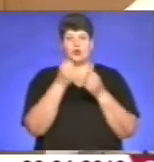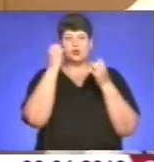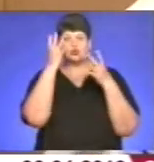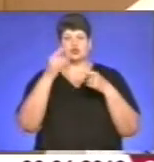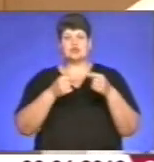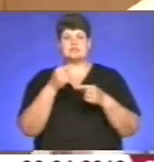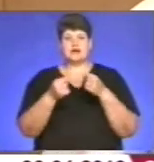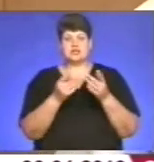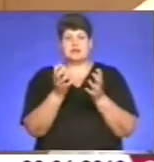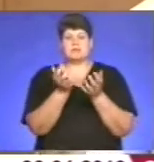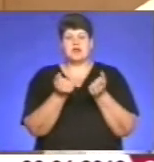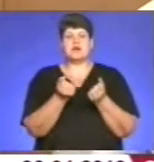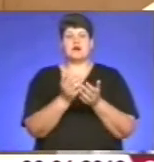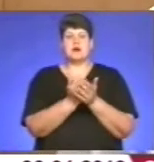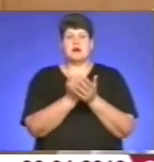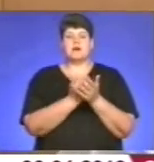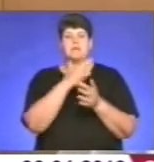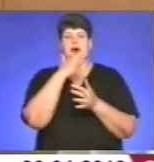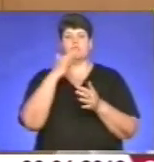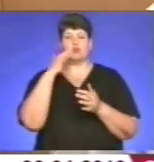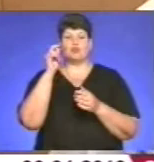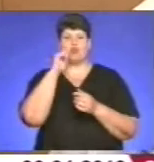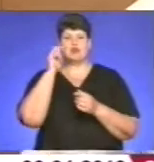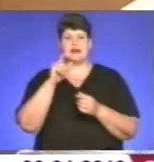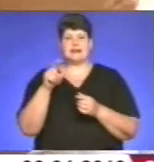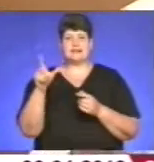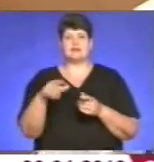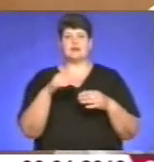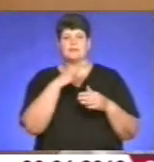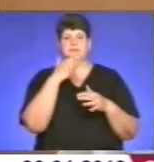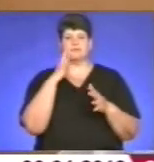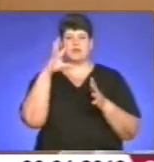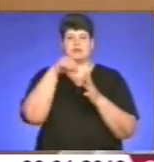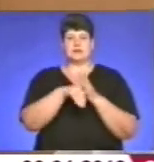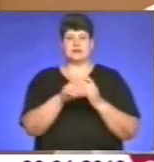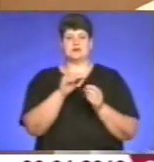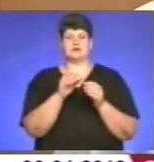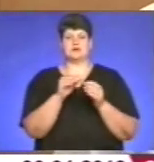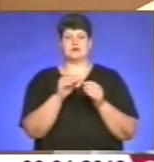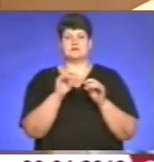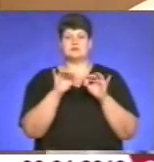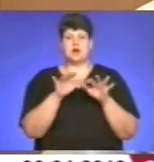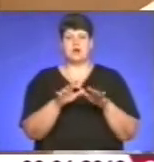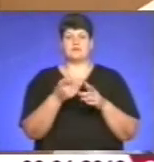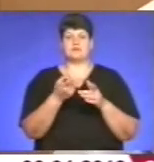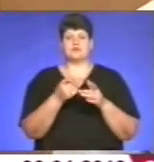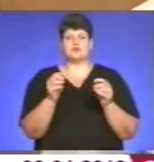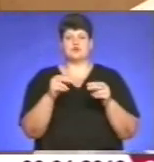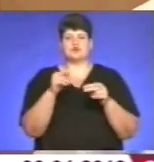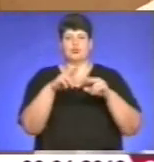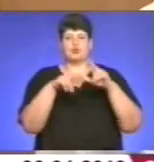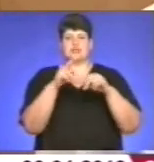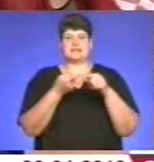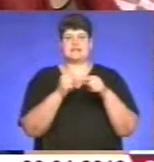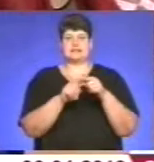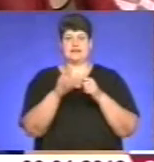багатьох-багатьох поколінь українців, котрі докладали зусиль до спорудження цієї святині, незалежно від конфесійної